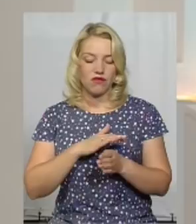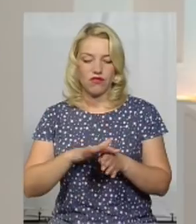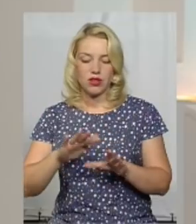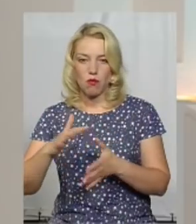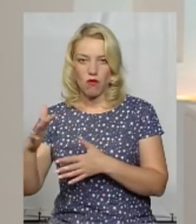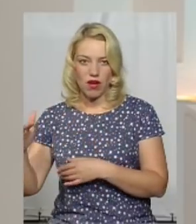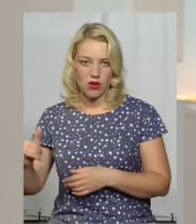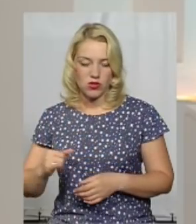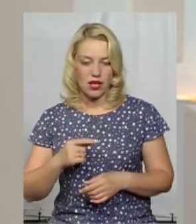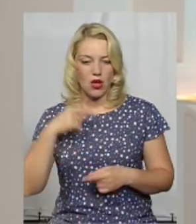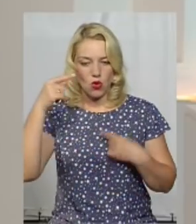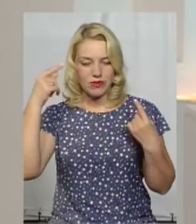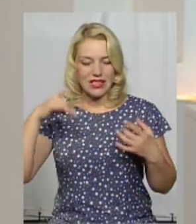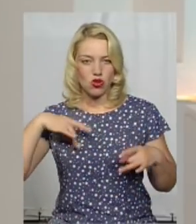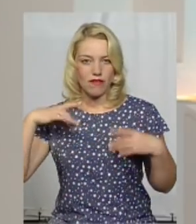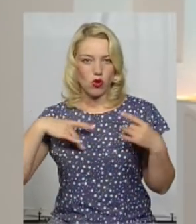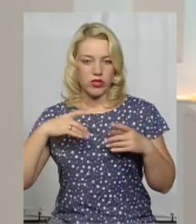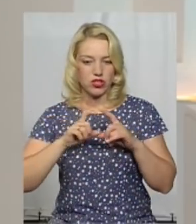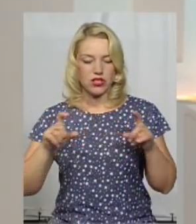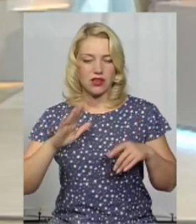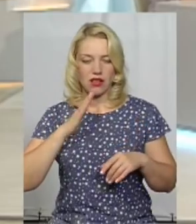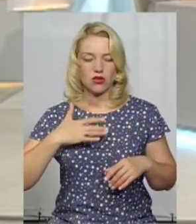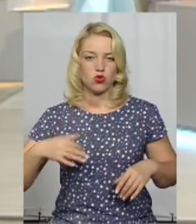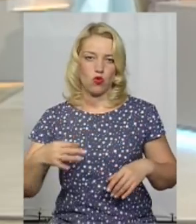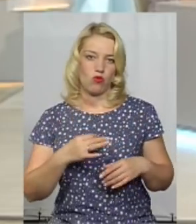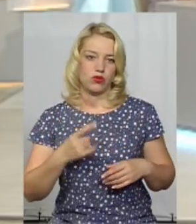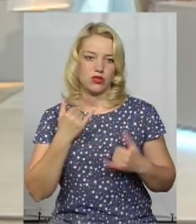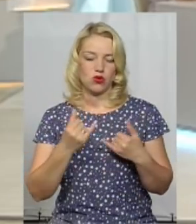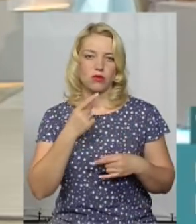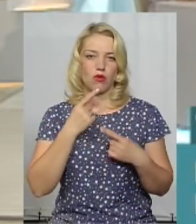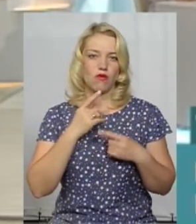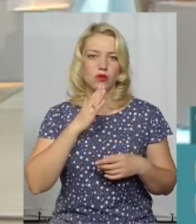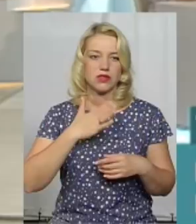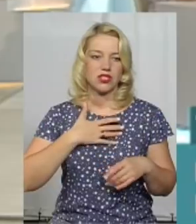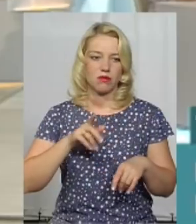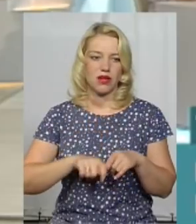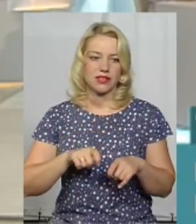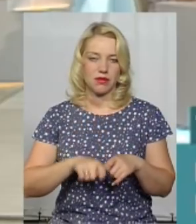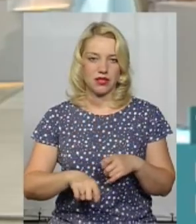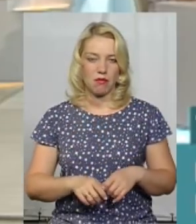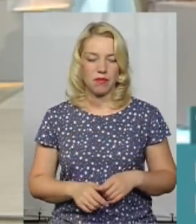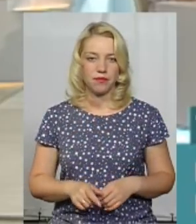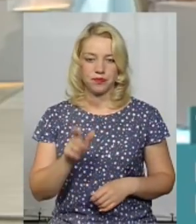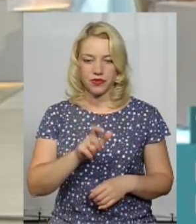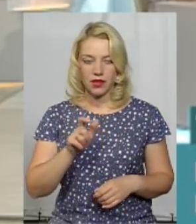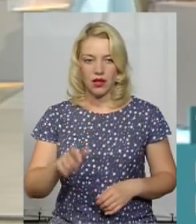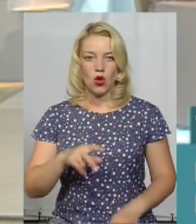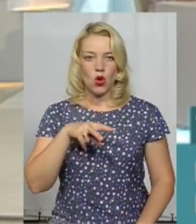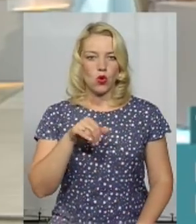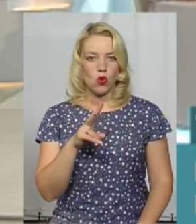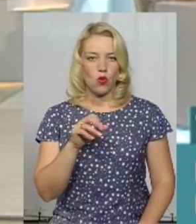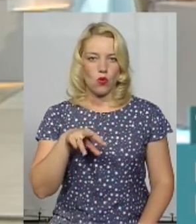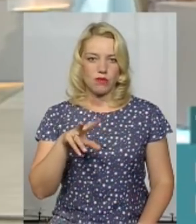психоневрологічних закладах області, сьогодні поговоримо з нашими експертами. Світлана